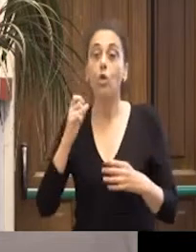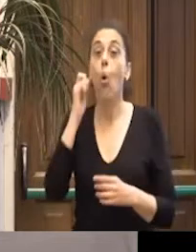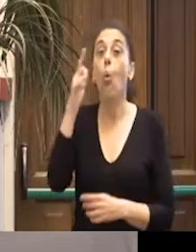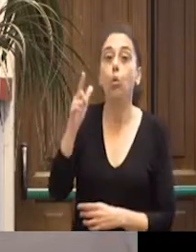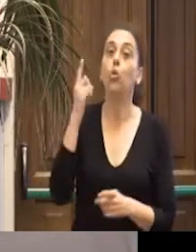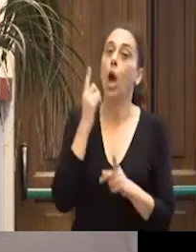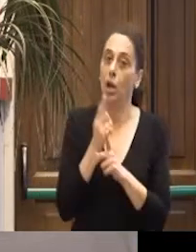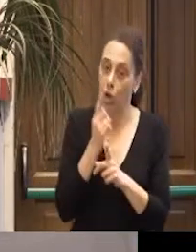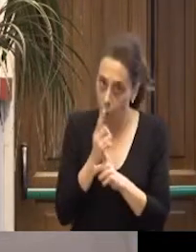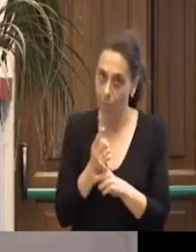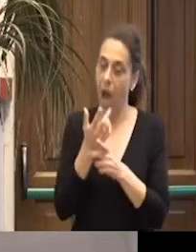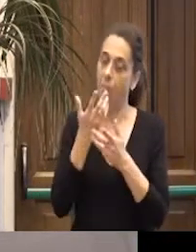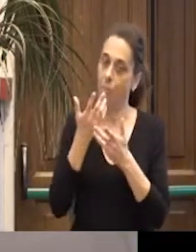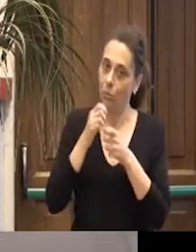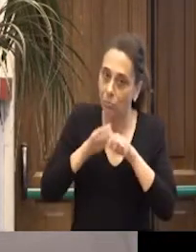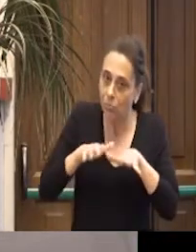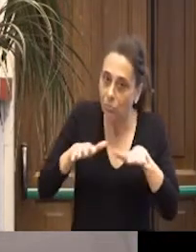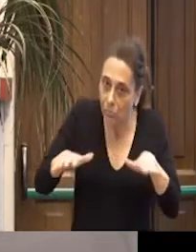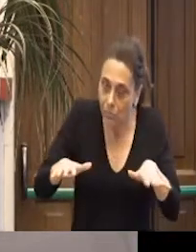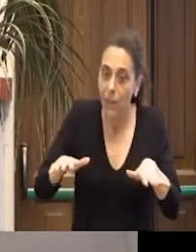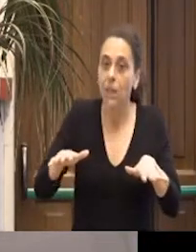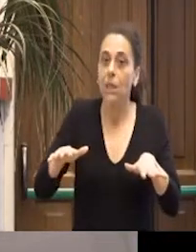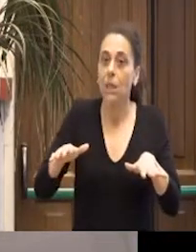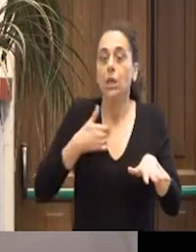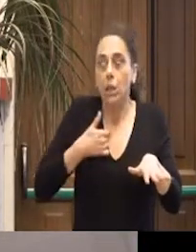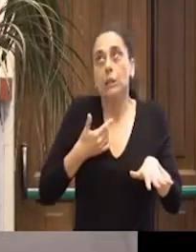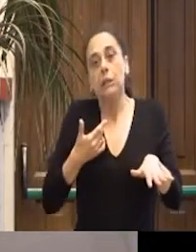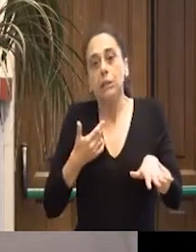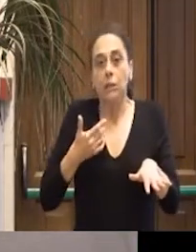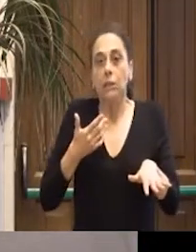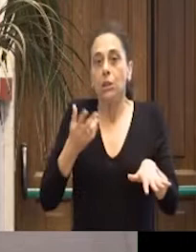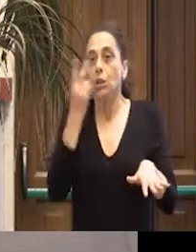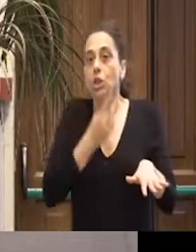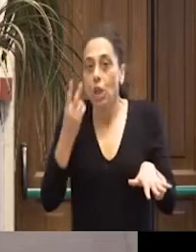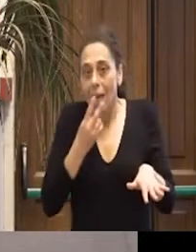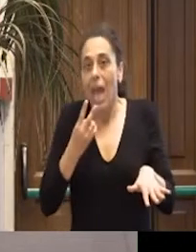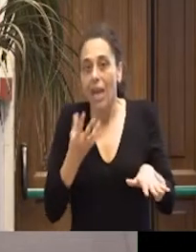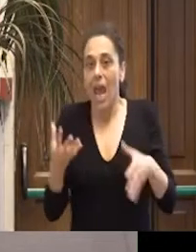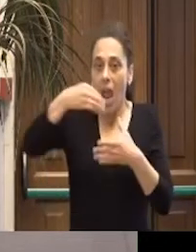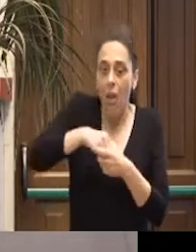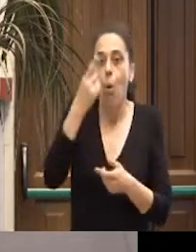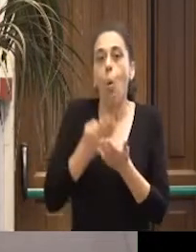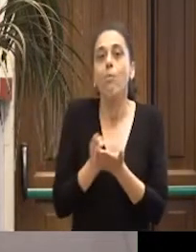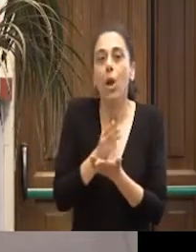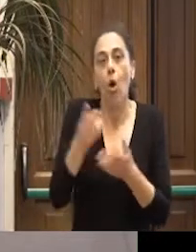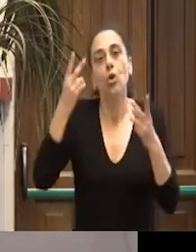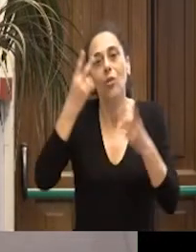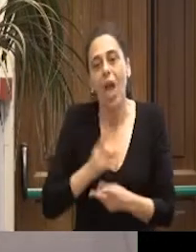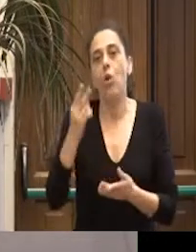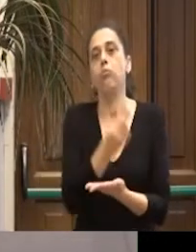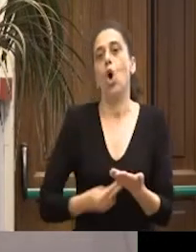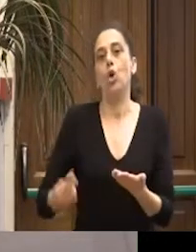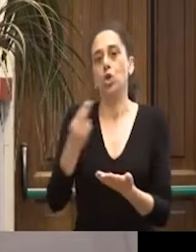e lo dobbiamo, in questo caso noi come WISP cercheremo di farlo dentro un percorso che sia un vero e proprio progetto e non